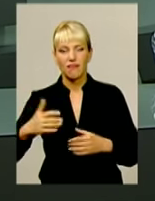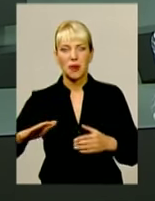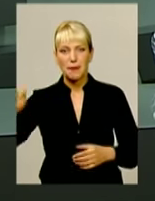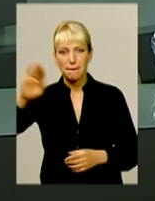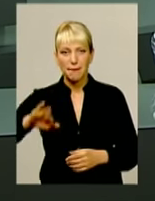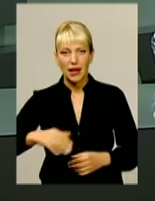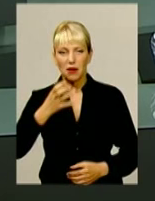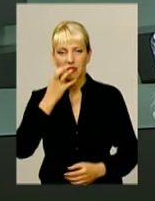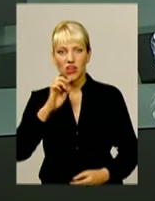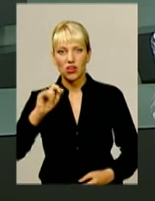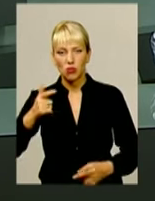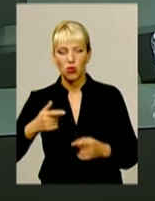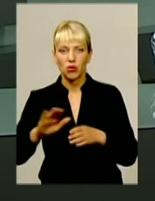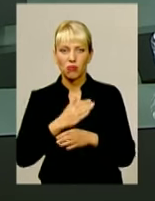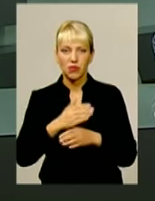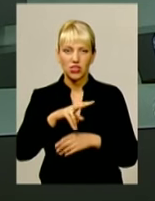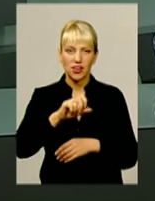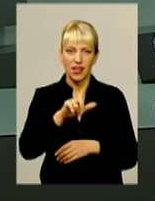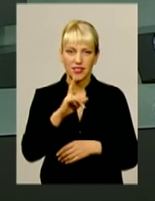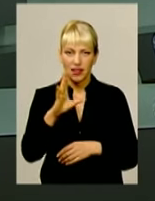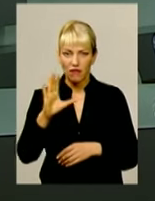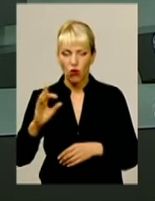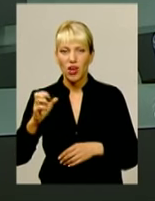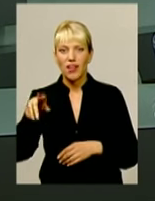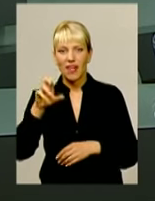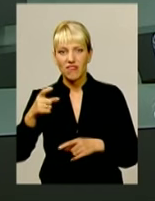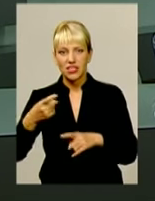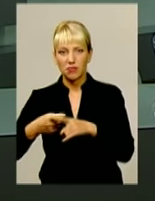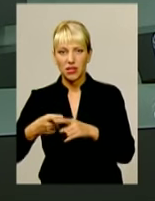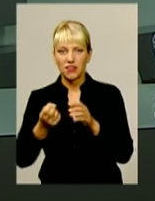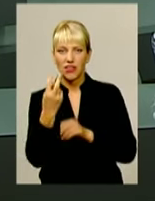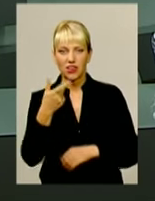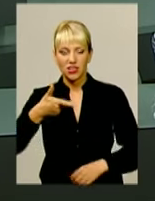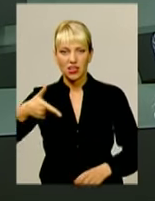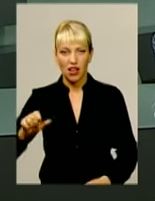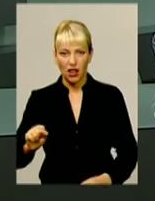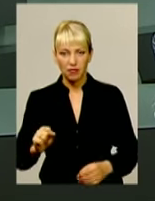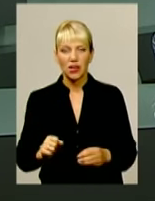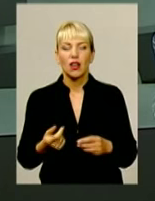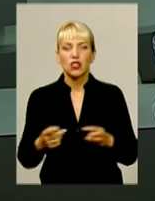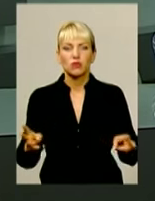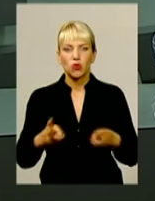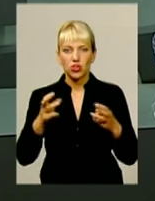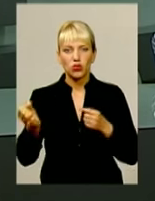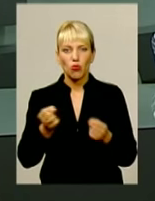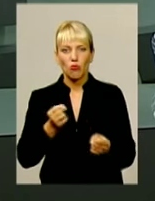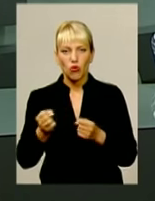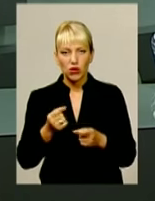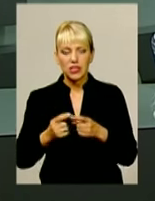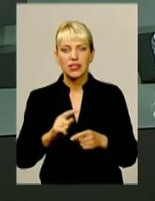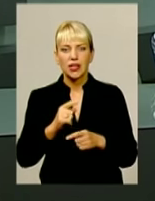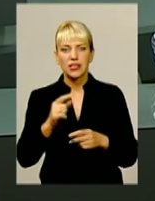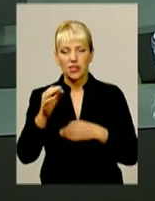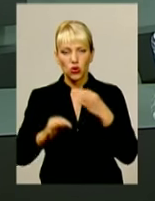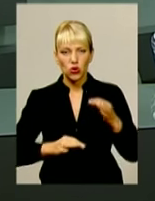між мікрорайонами Лезневе та Давидківським перехрестям близько 12 гектарів. З пожежею борються цілодобово понад пів